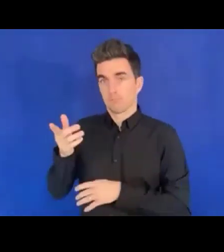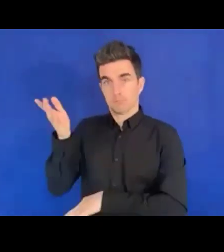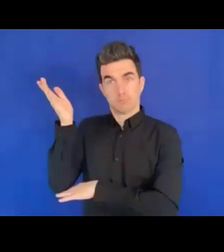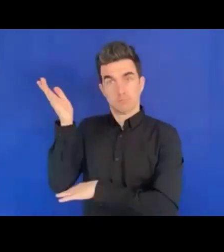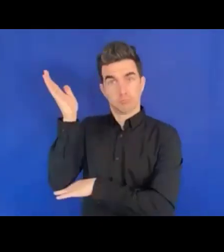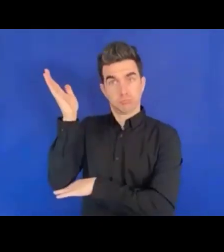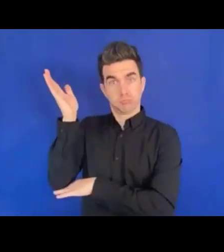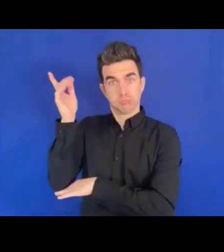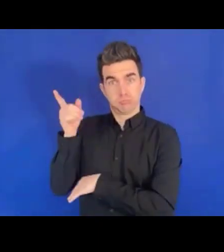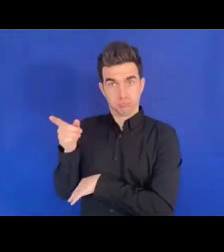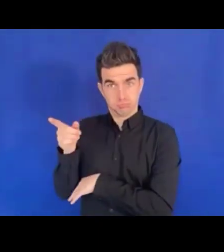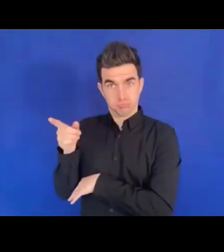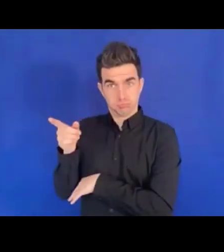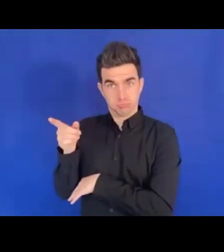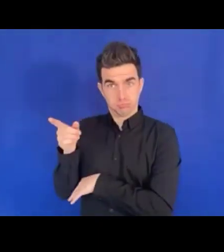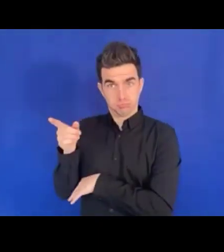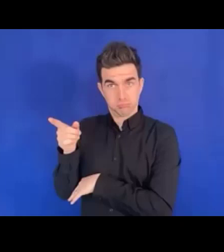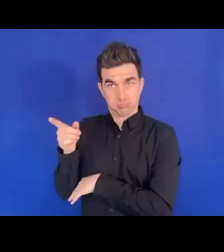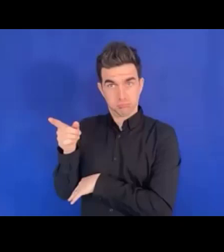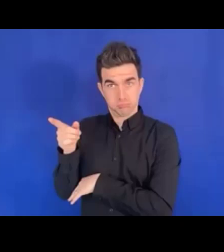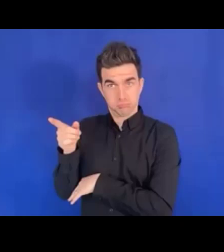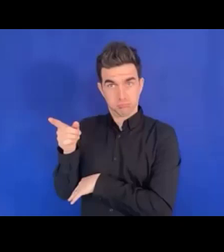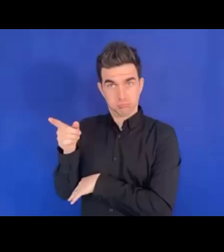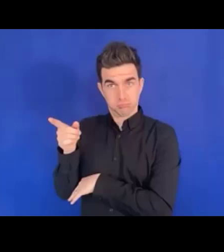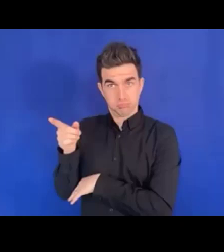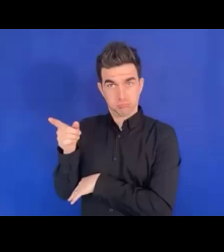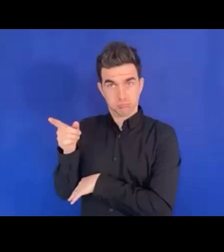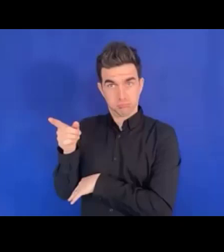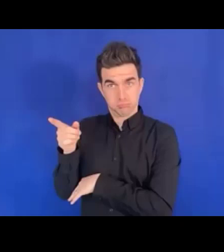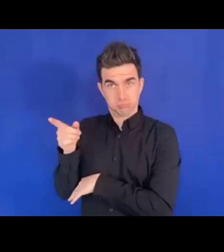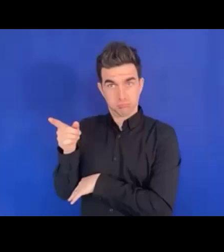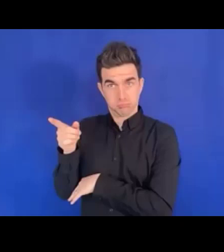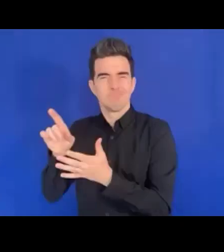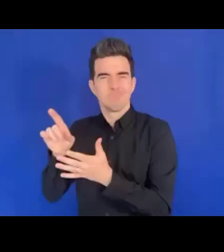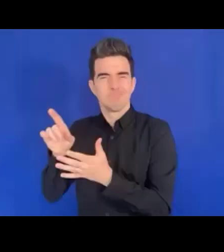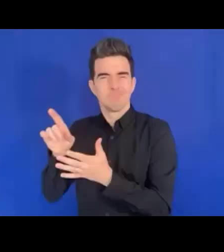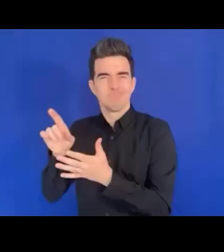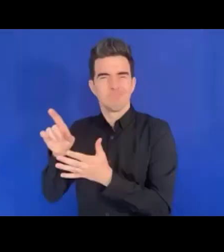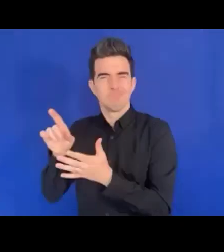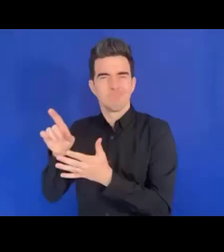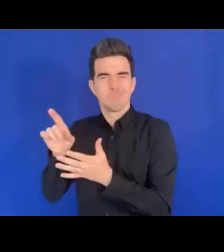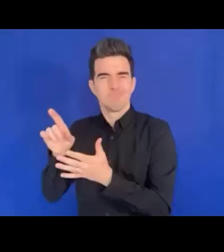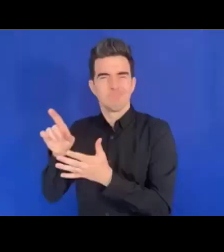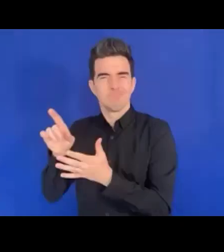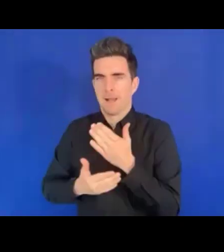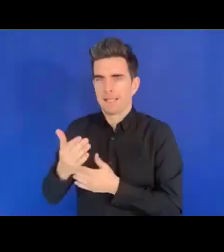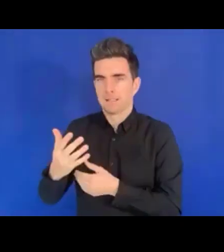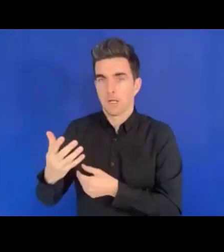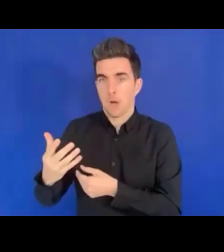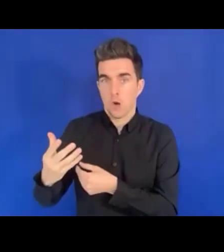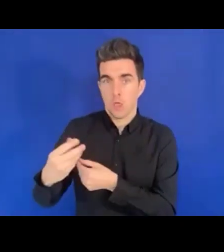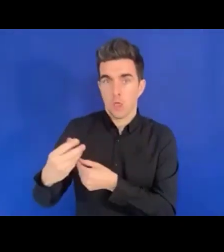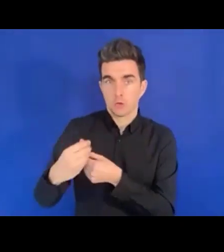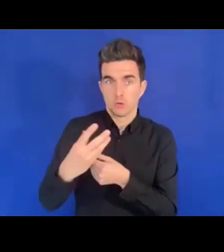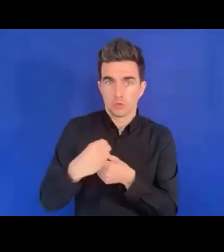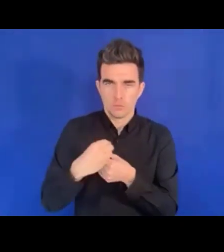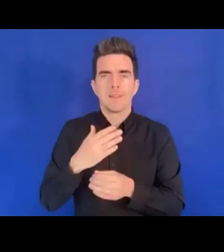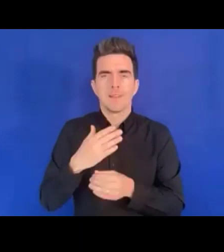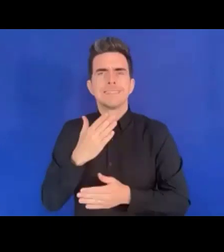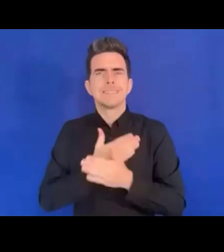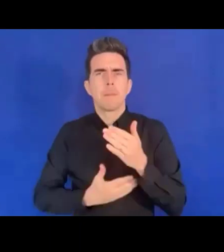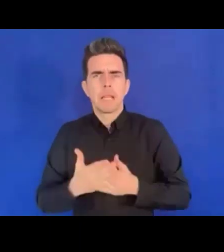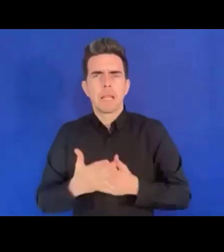handicap et de la réduction des risques de catastrophe. Et vous présenter bien sûr le tableau de bord pour ce qui est